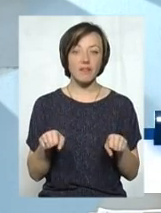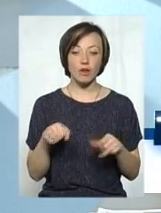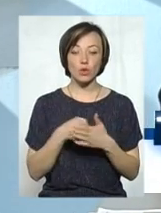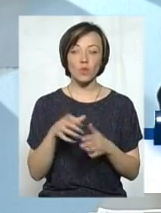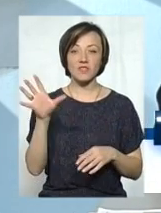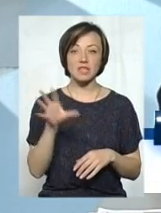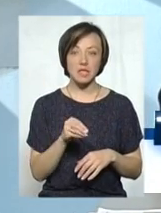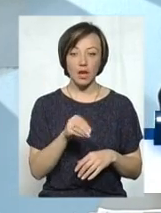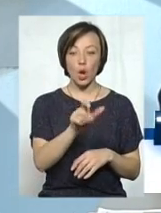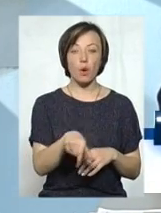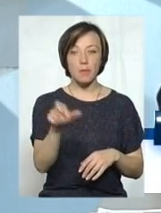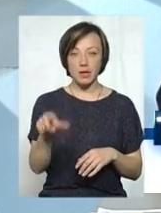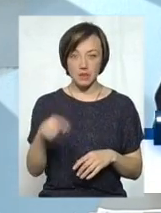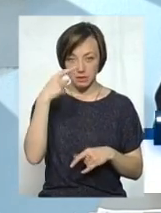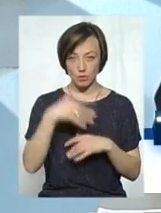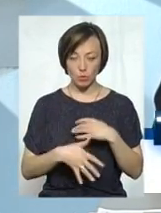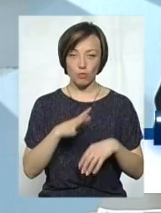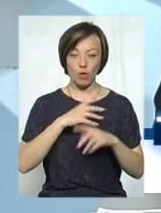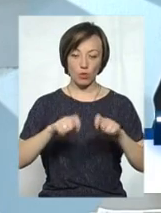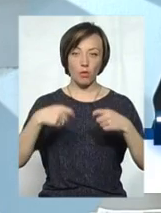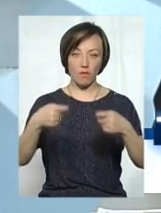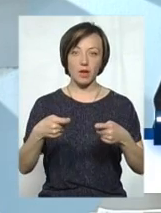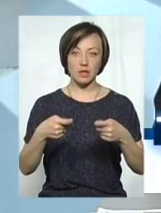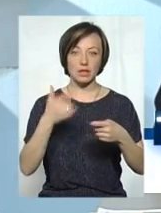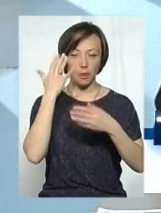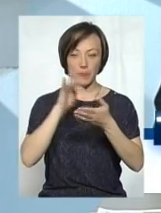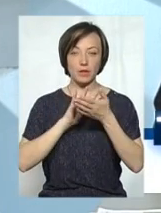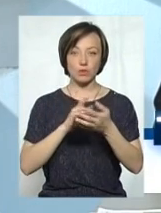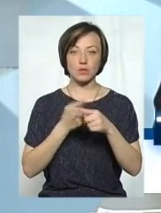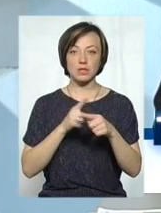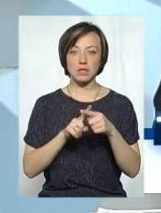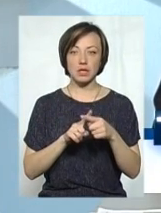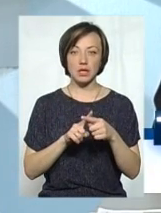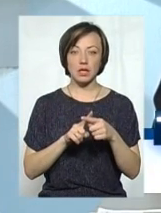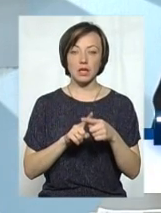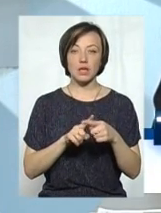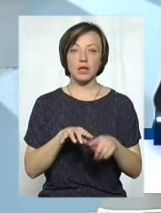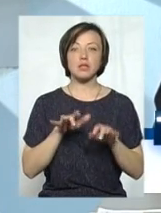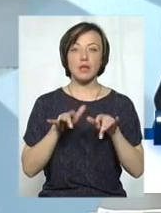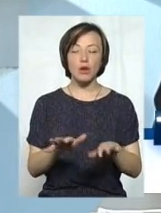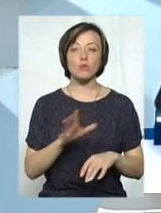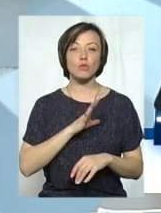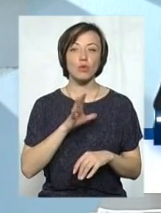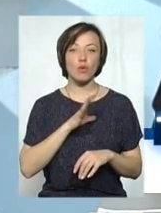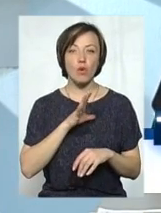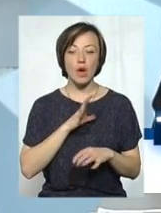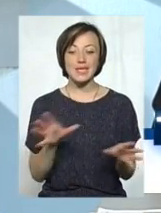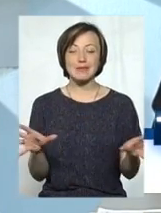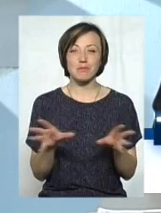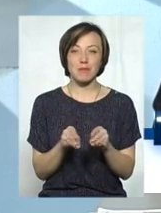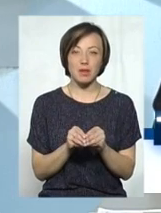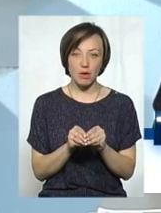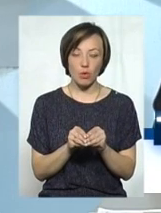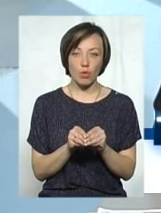всіх, майже до всіх громадян свідомо було доведено мету, основною метою проведення цих заходів було спільно